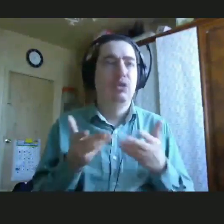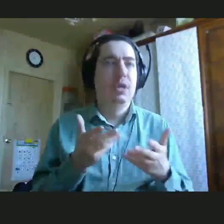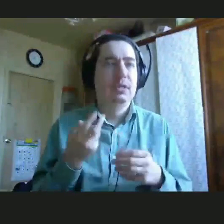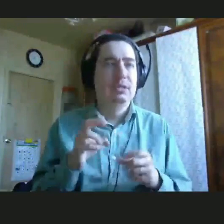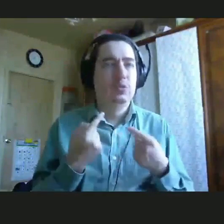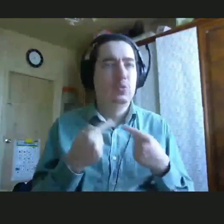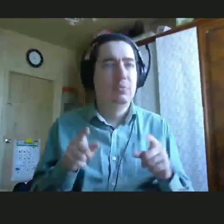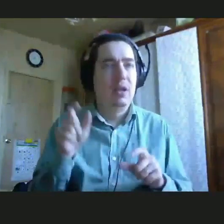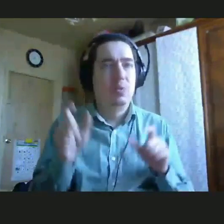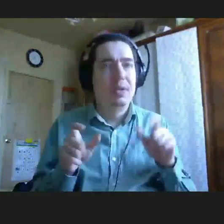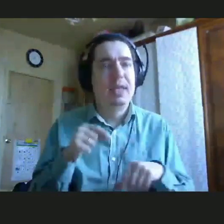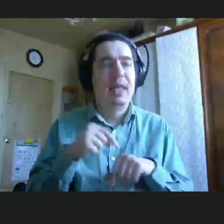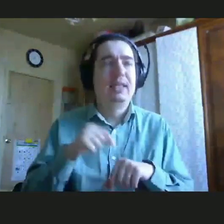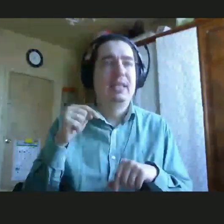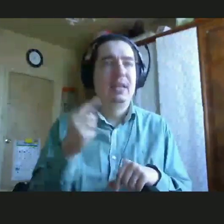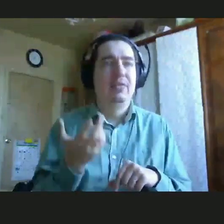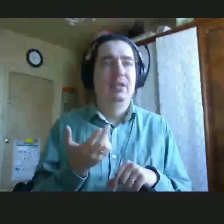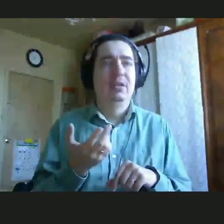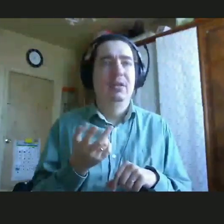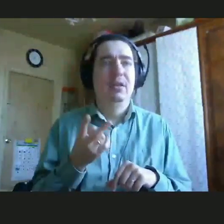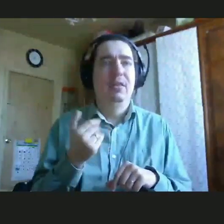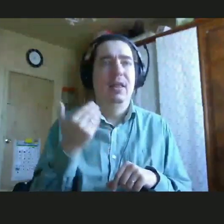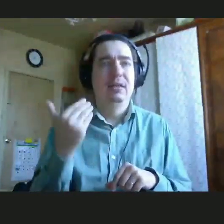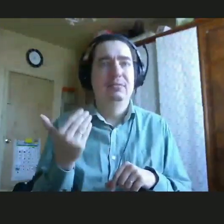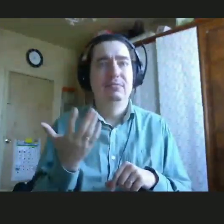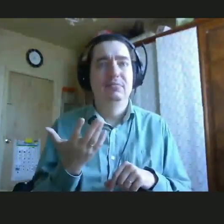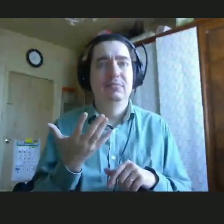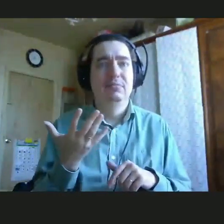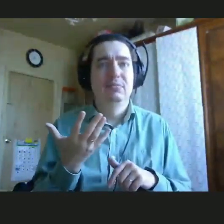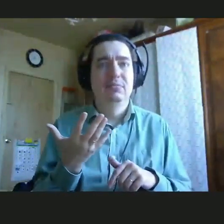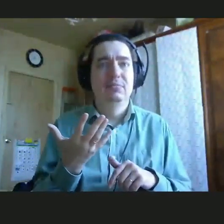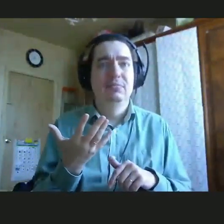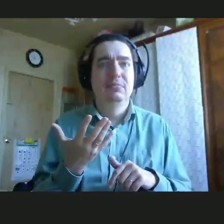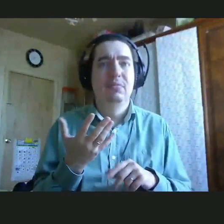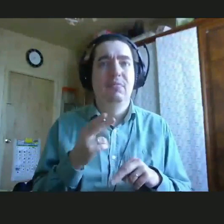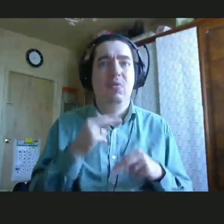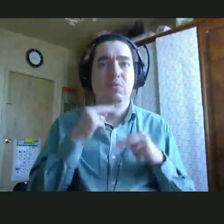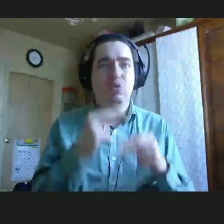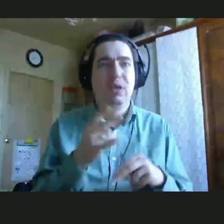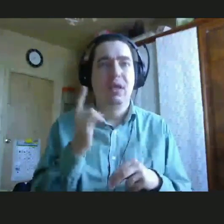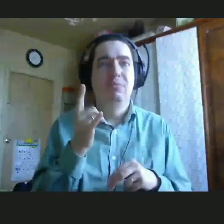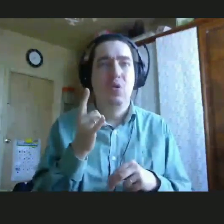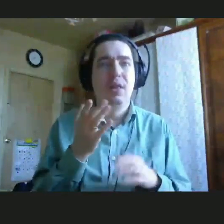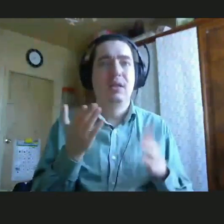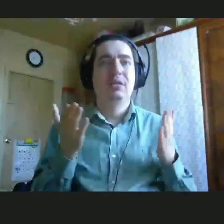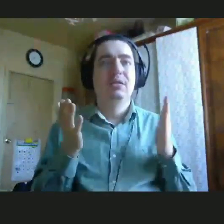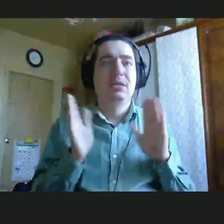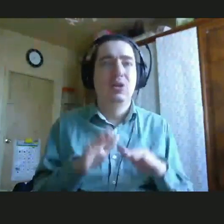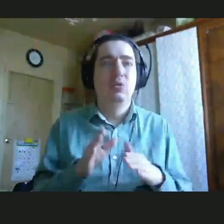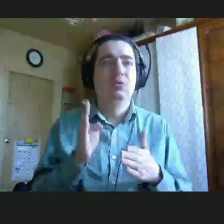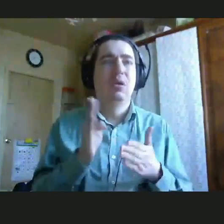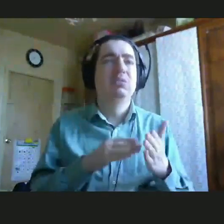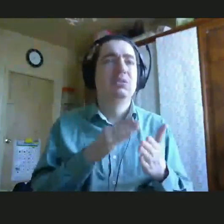другими людьми, реагировать на любые фразы, которые они ему говорят, на обращение, и ребенок остается абсолютно